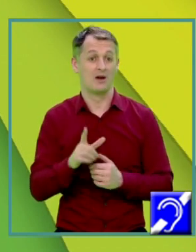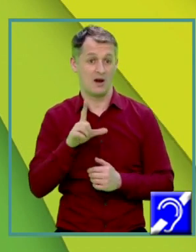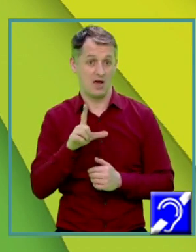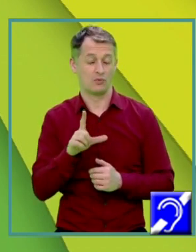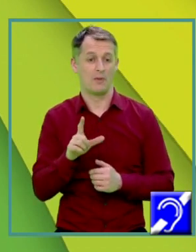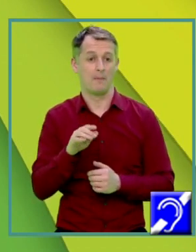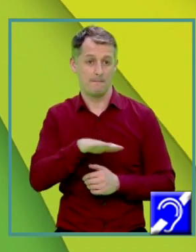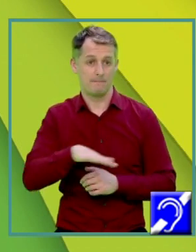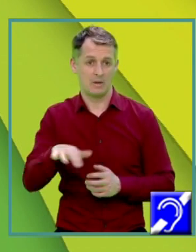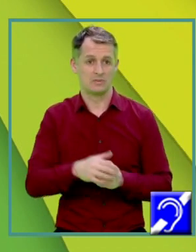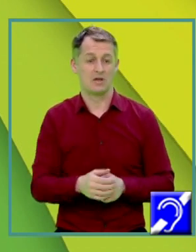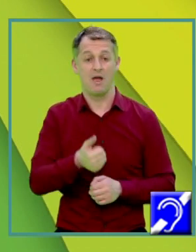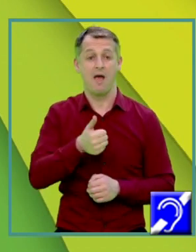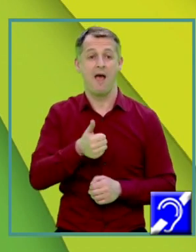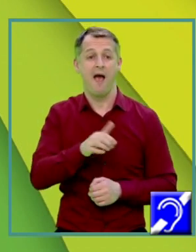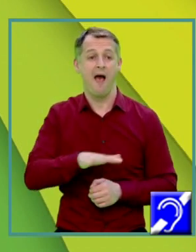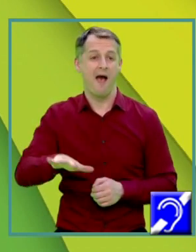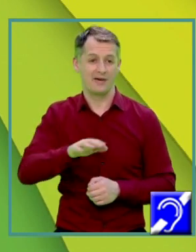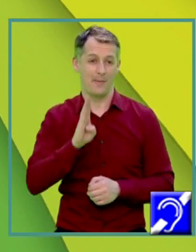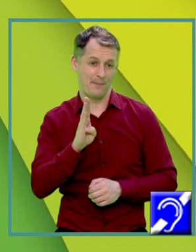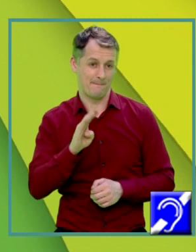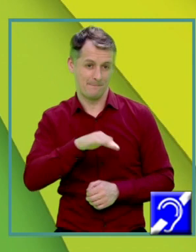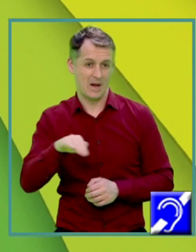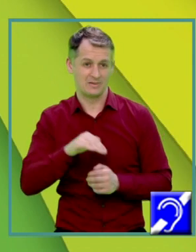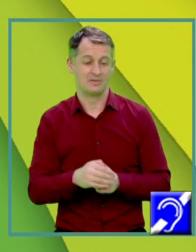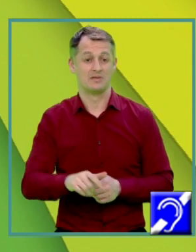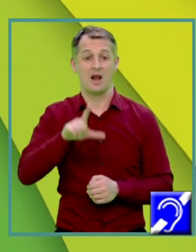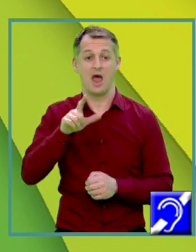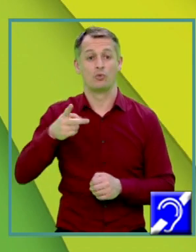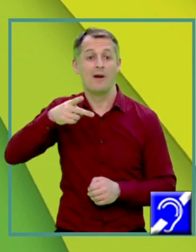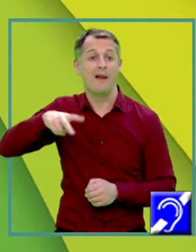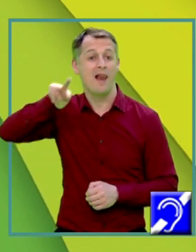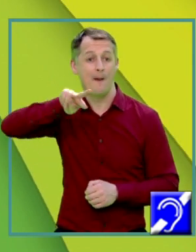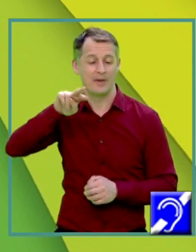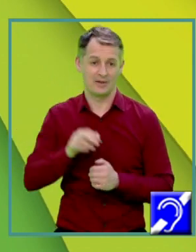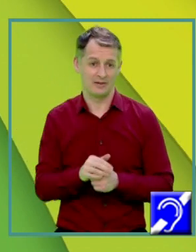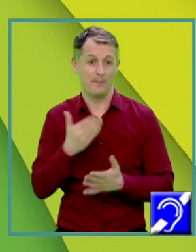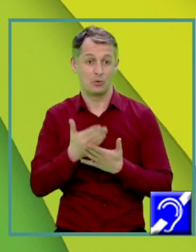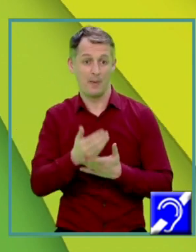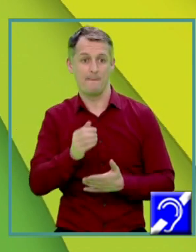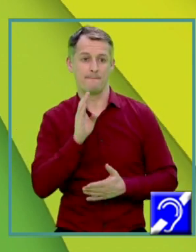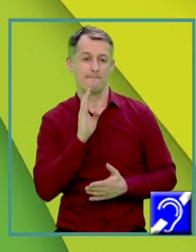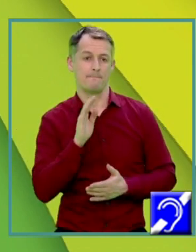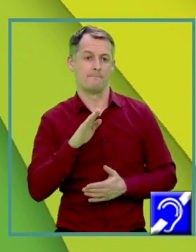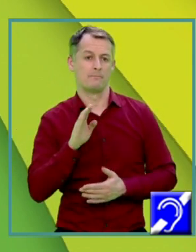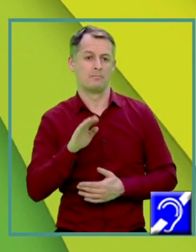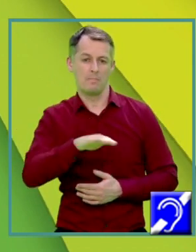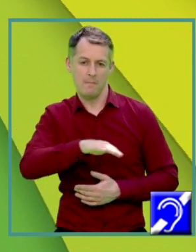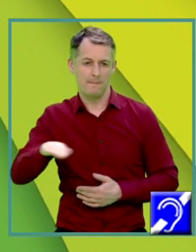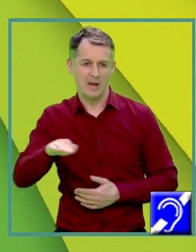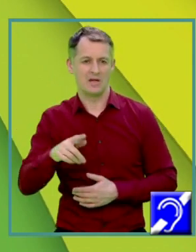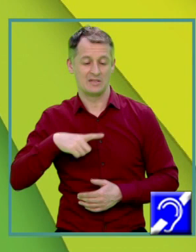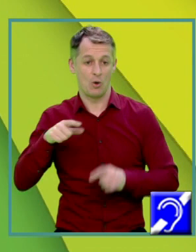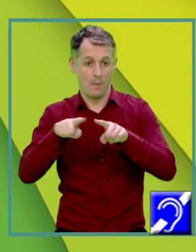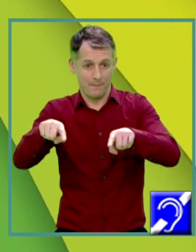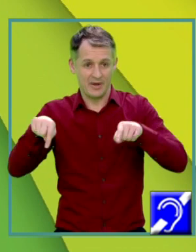cum știm. Aria bazei este egal cu latură la pătrat, deoarece baza este 1 pătrat și am învățat în clasele